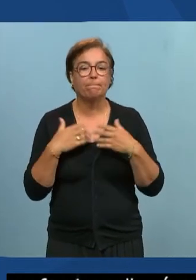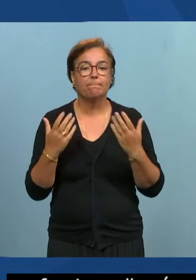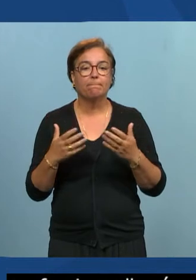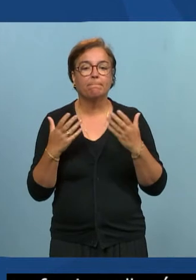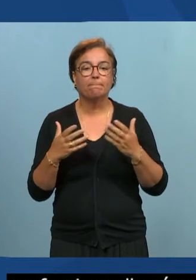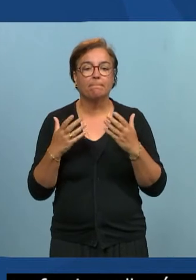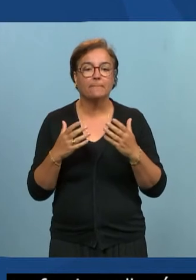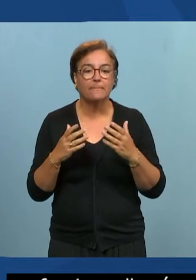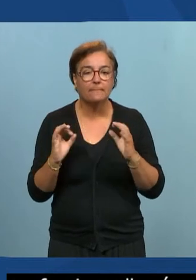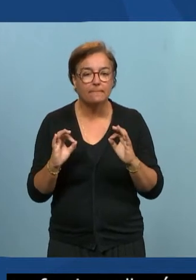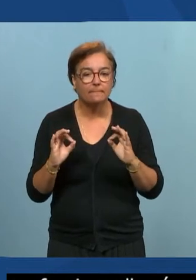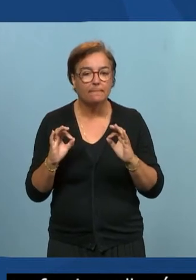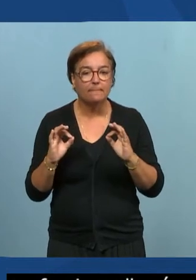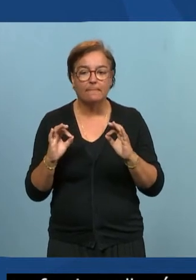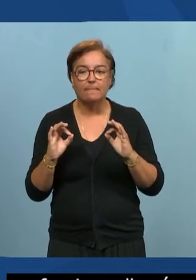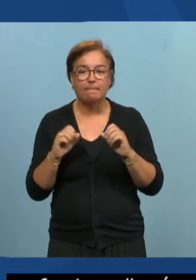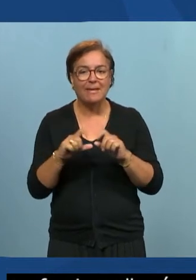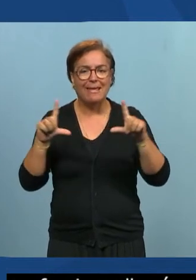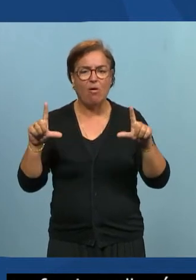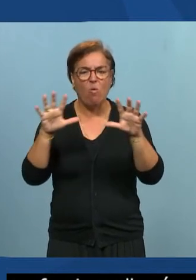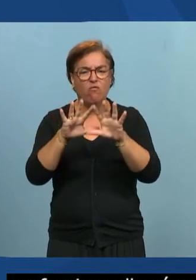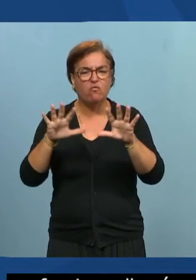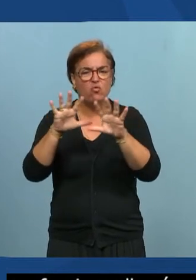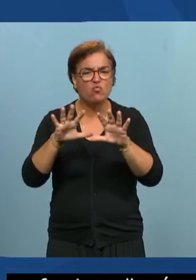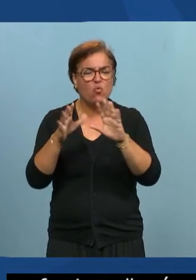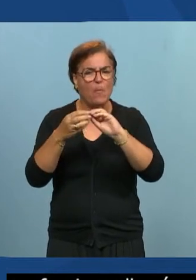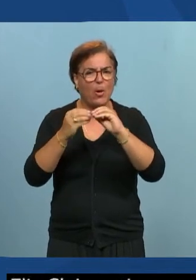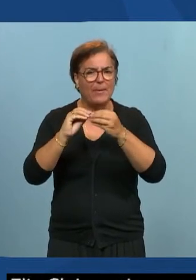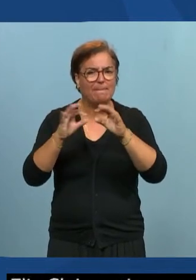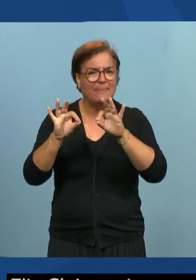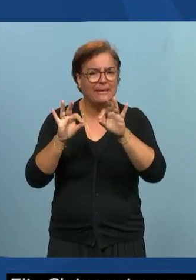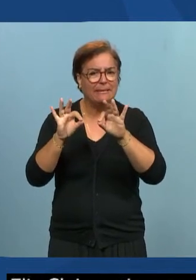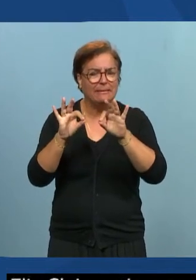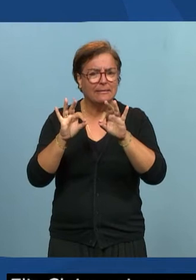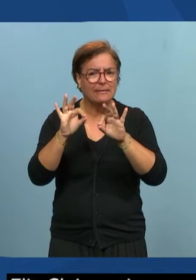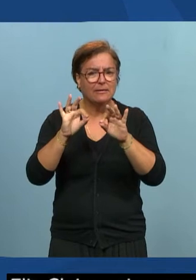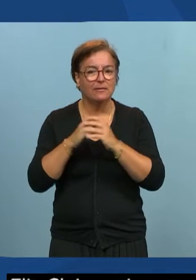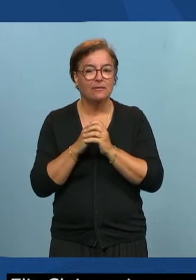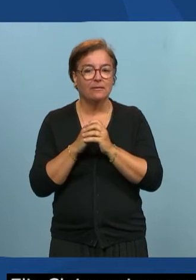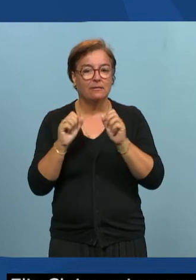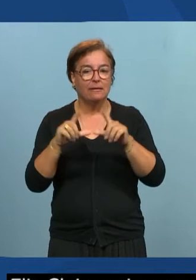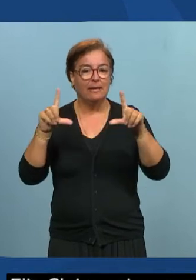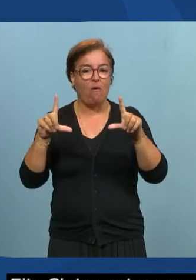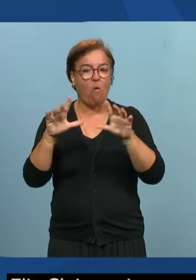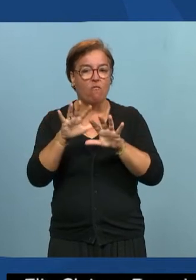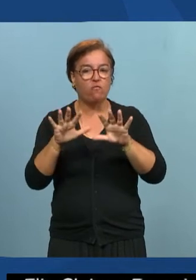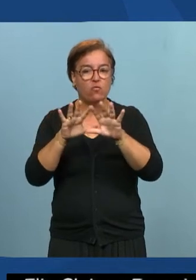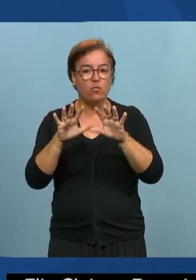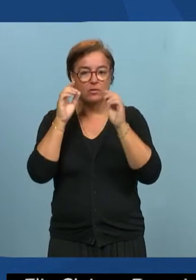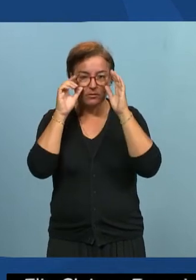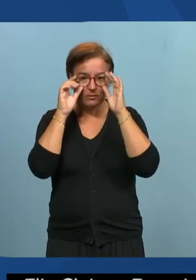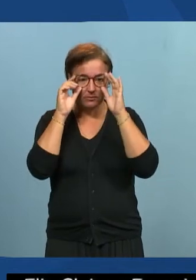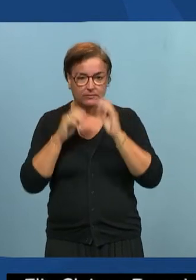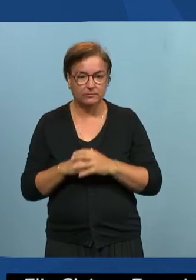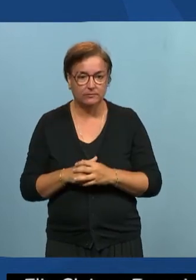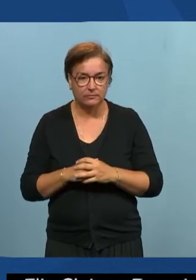je vais vous parler. Elie, ton écran est flou. Alors, il va arriver, je pense. Je vais attendre deux secondes. Attends, non,'est pas toi.